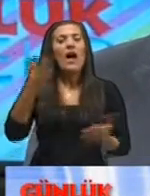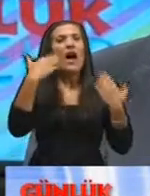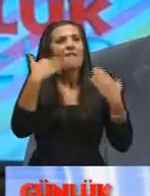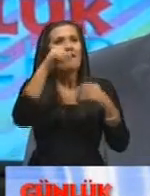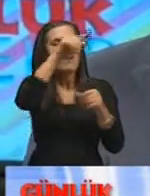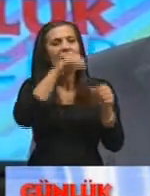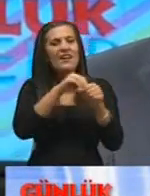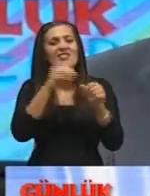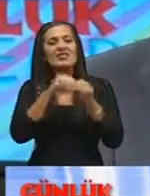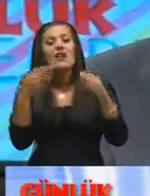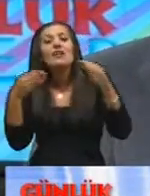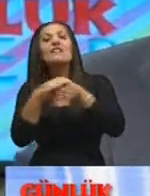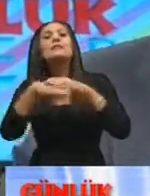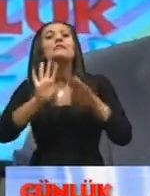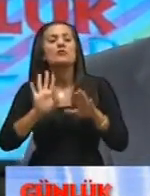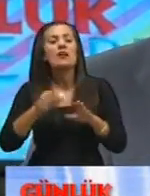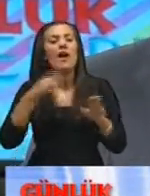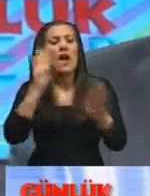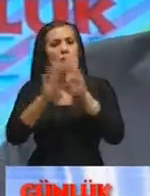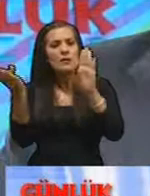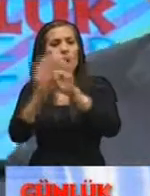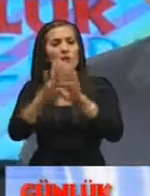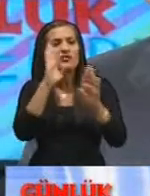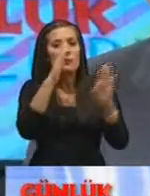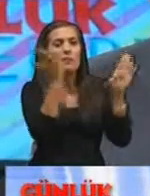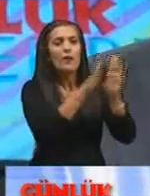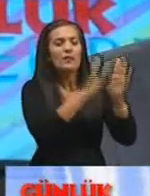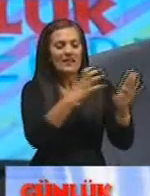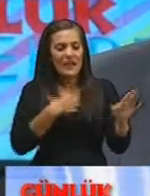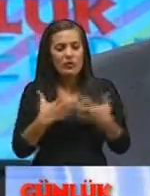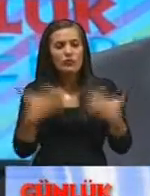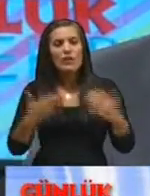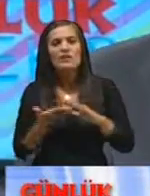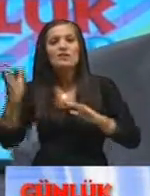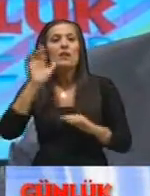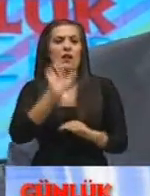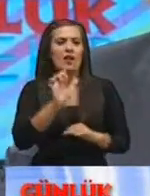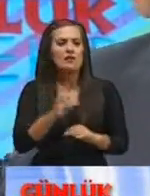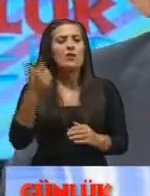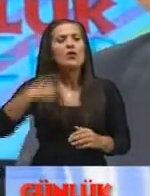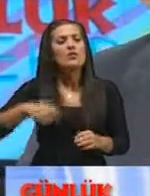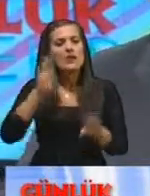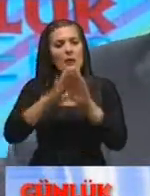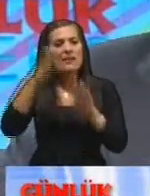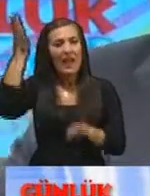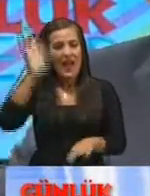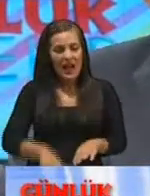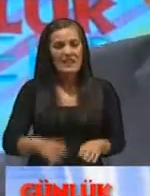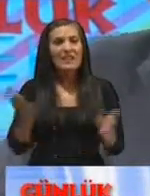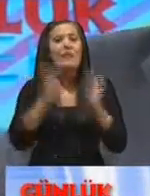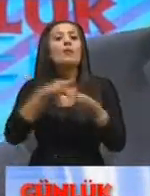içeriye girmeyecek şekilde kapıları kapatıp kendilerini güvenli bir yere çıkarmaları lazım özellikle kapının altlarını